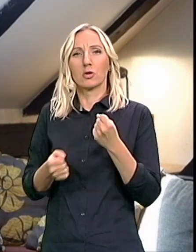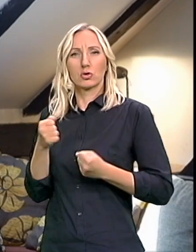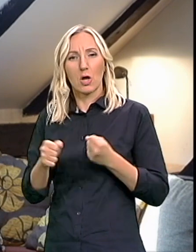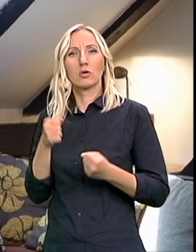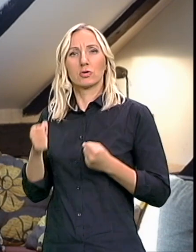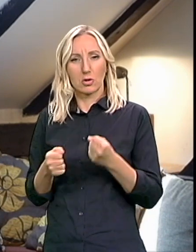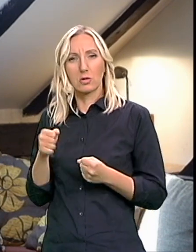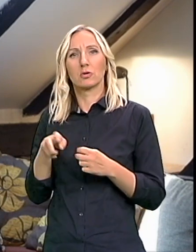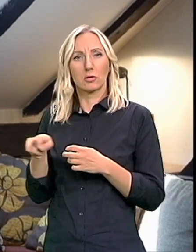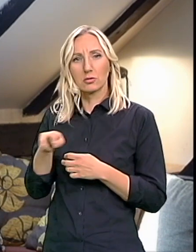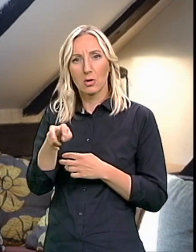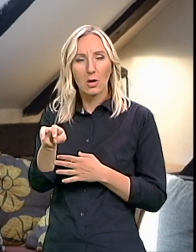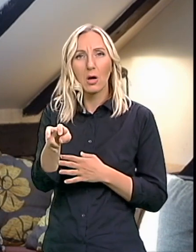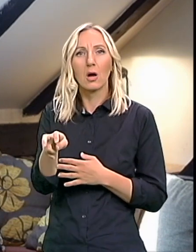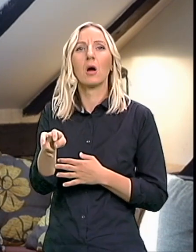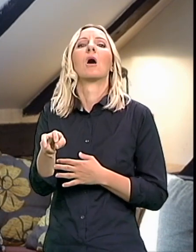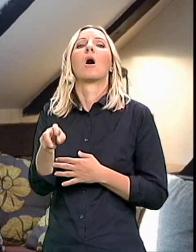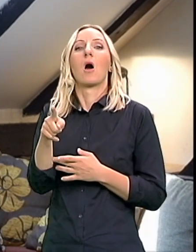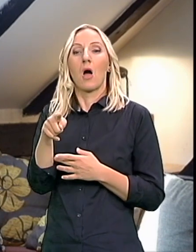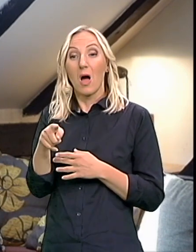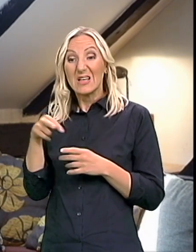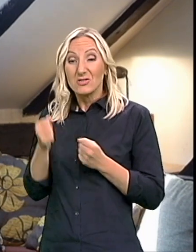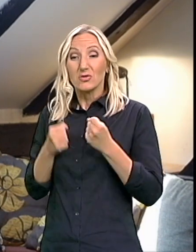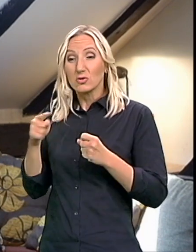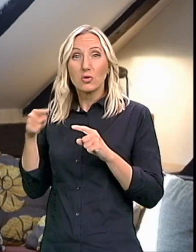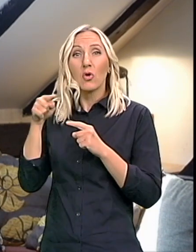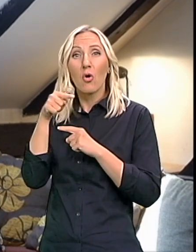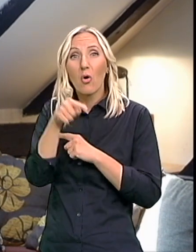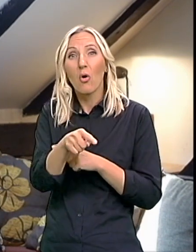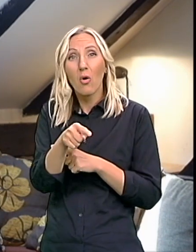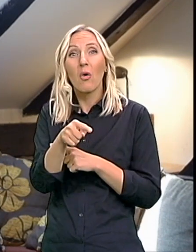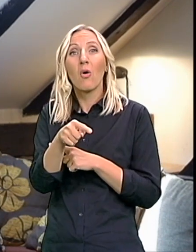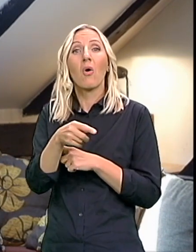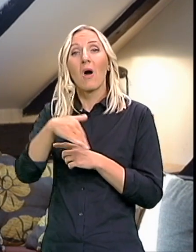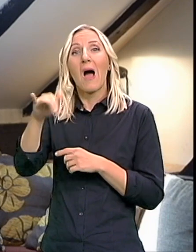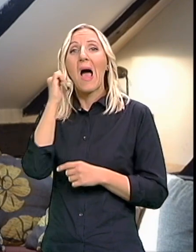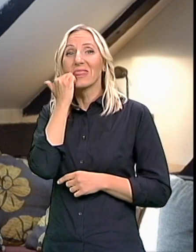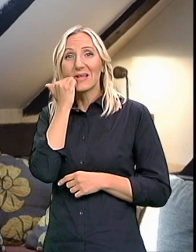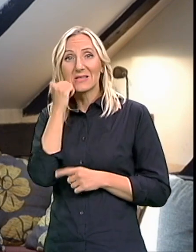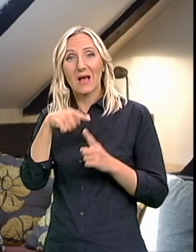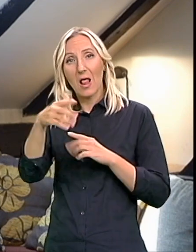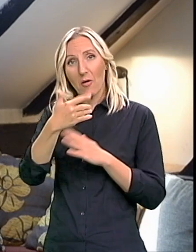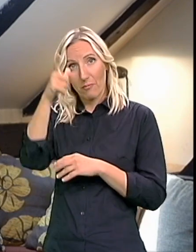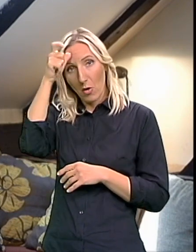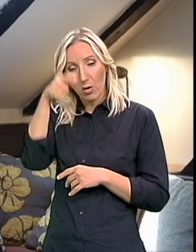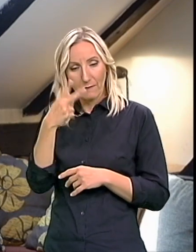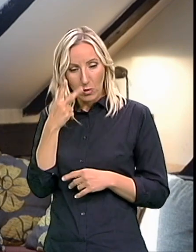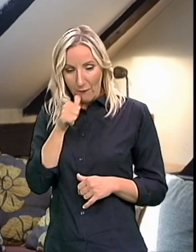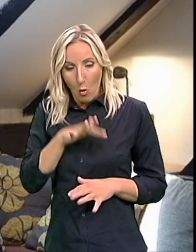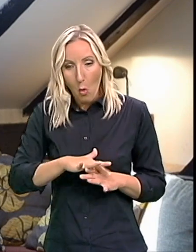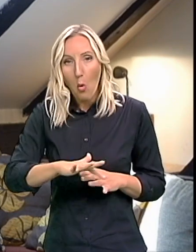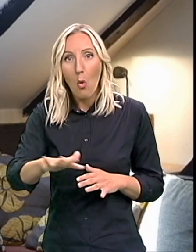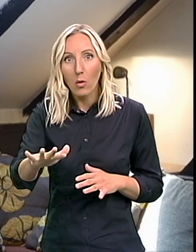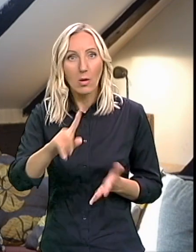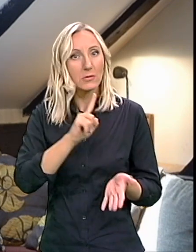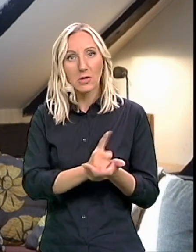trčkarao I kad smo izbili na obalu Adecinalnije prema Novom Beogradu On je vidio da je to voda Pa